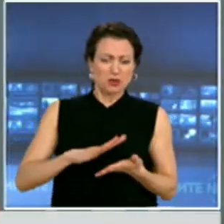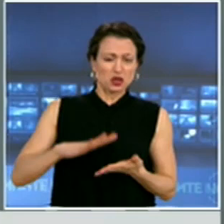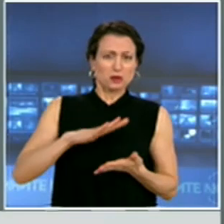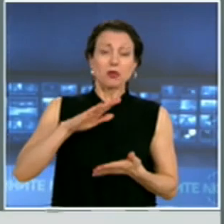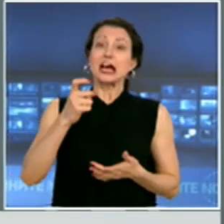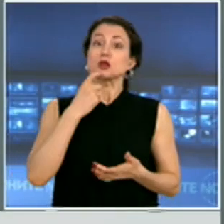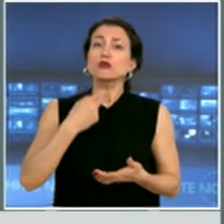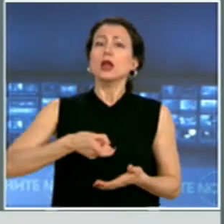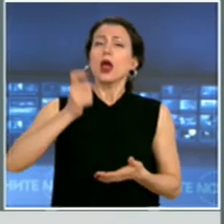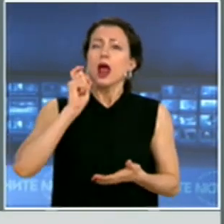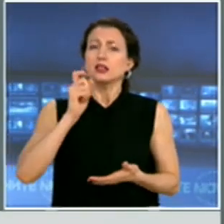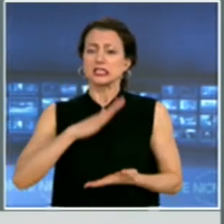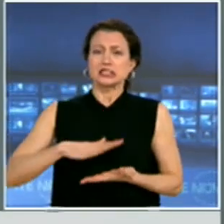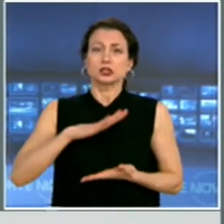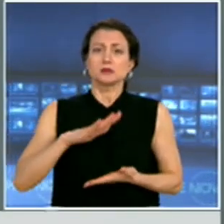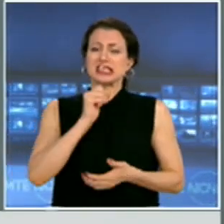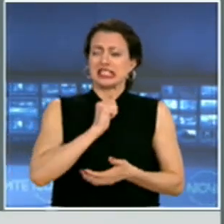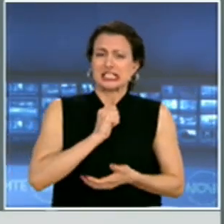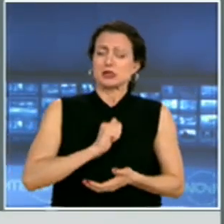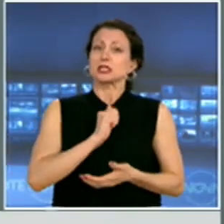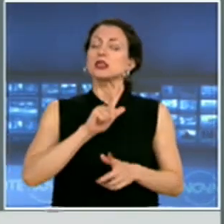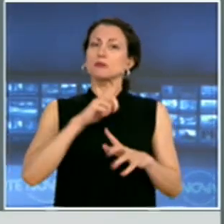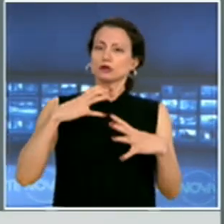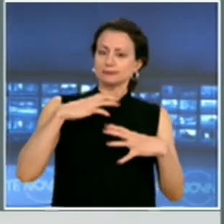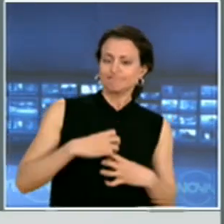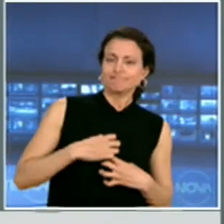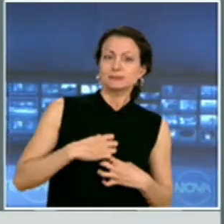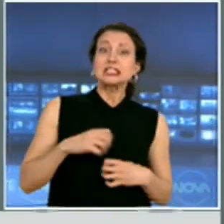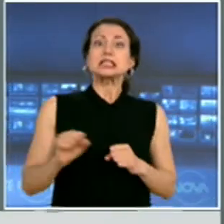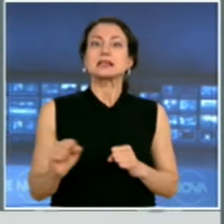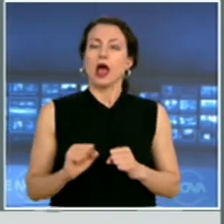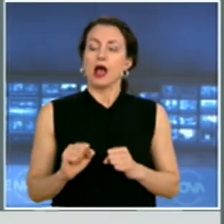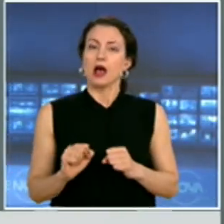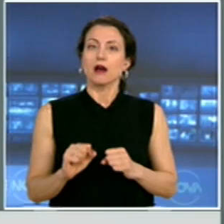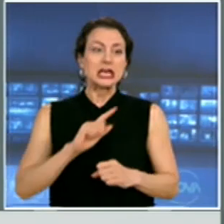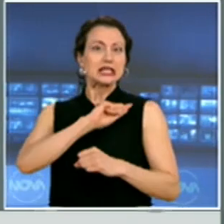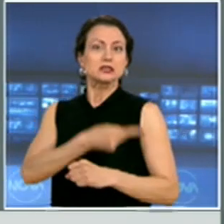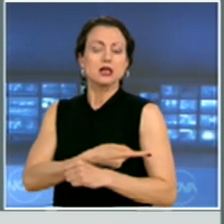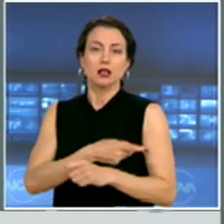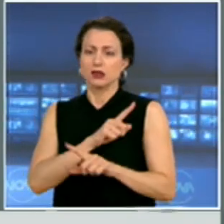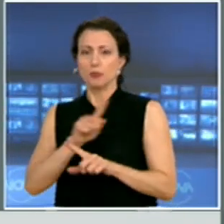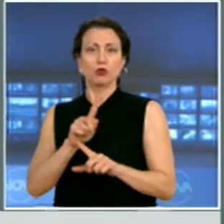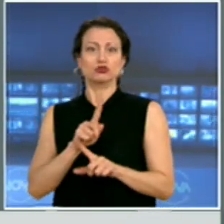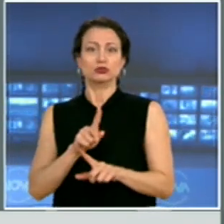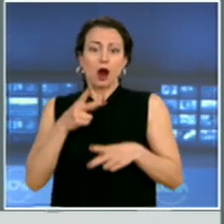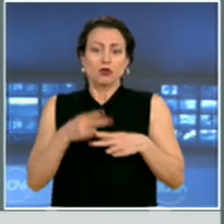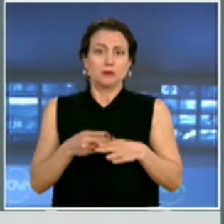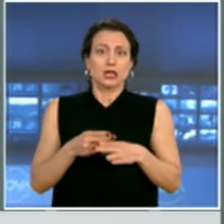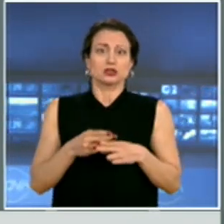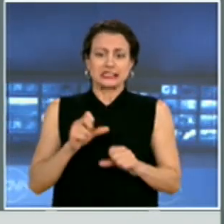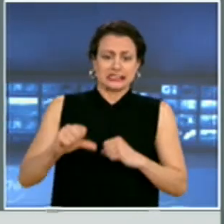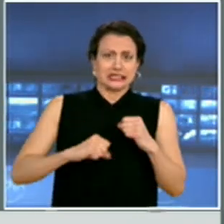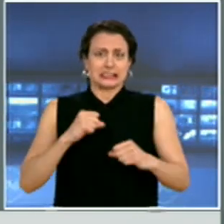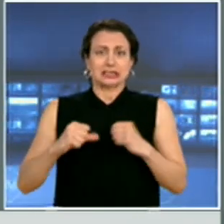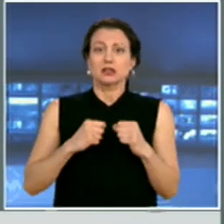и не може да се потиска с страх и сила. Мафиотизацията на